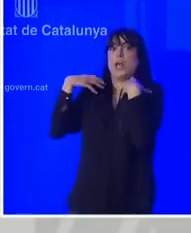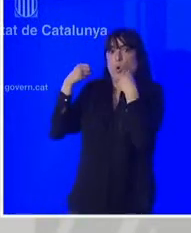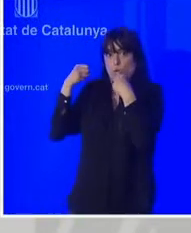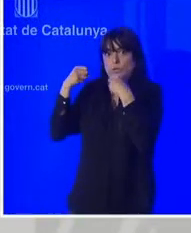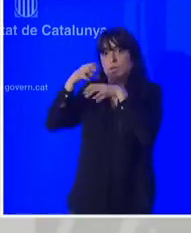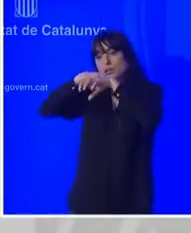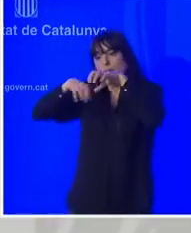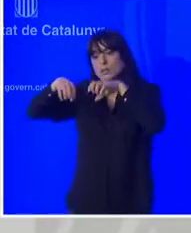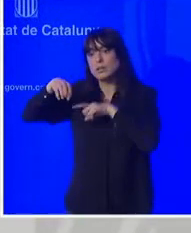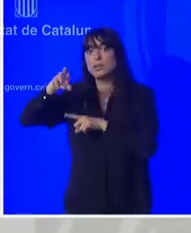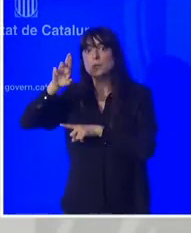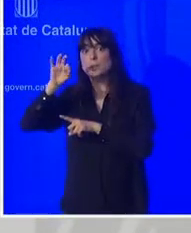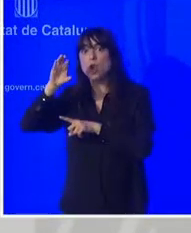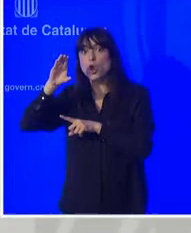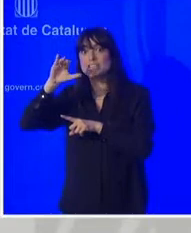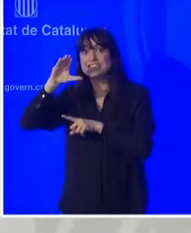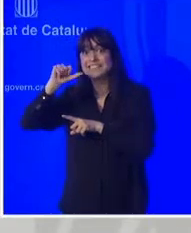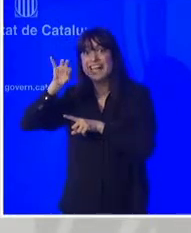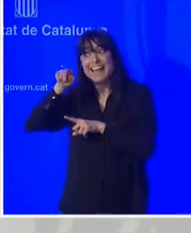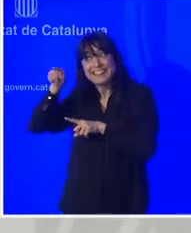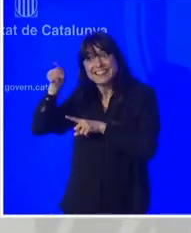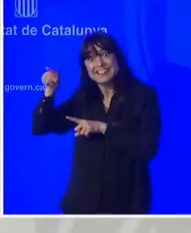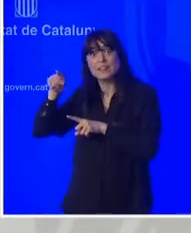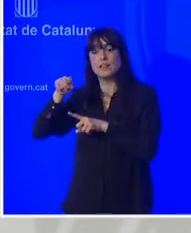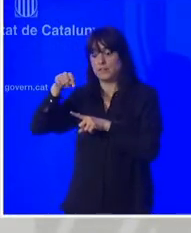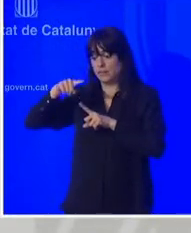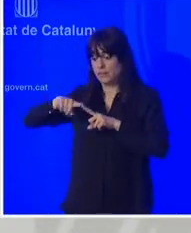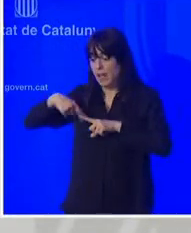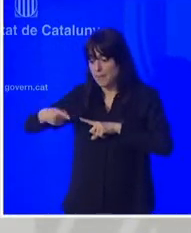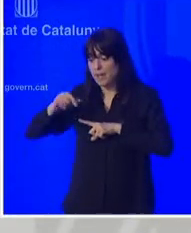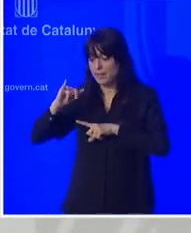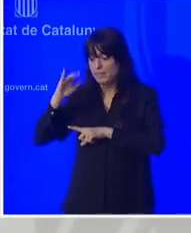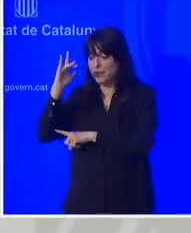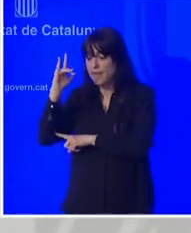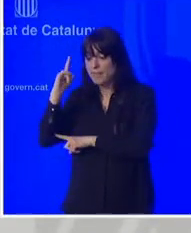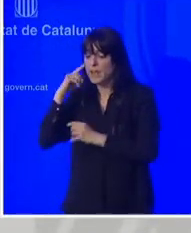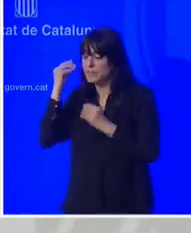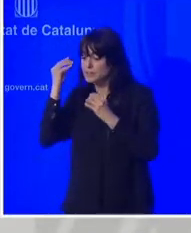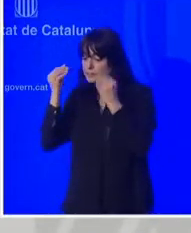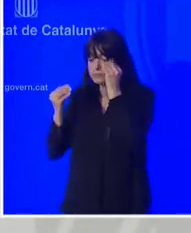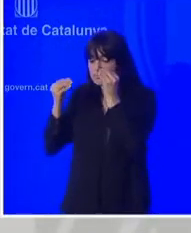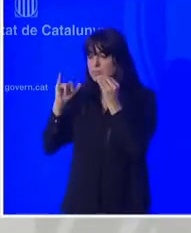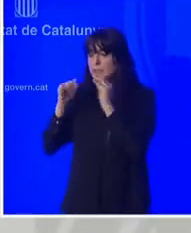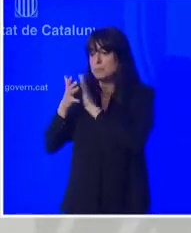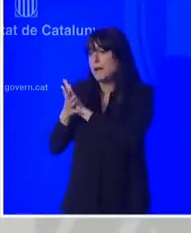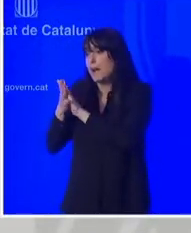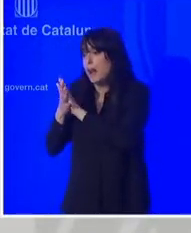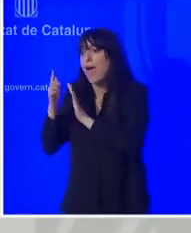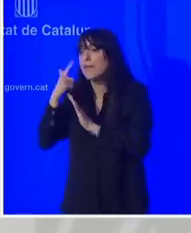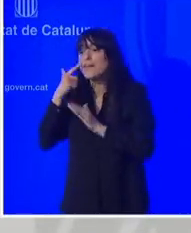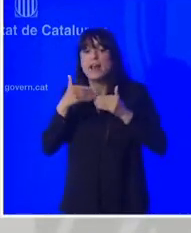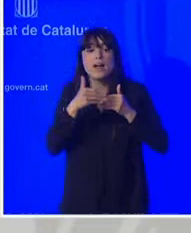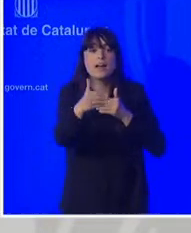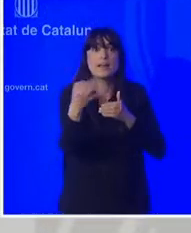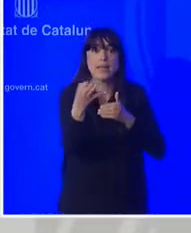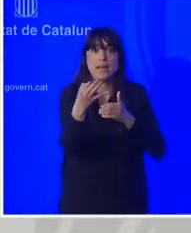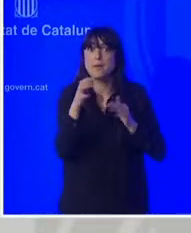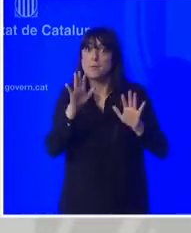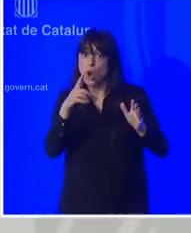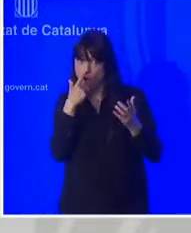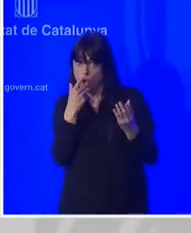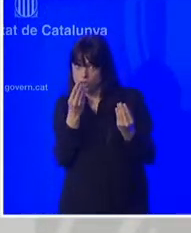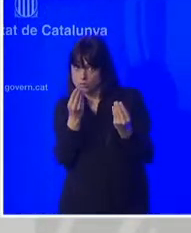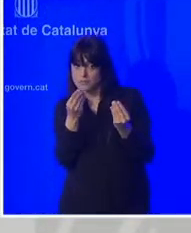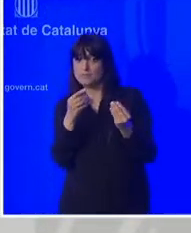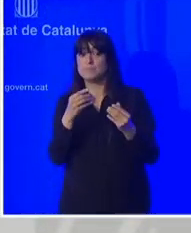i divendres s'acabarà de decidir com s'han d'afrontar els propers dies tot i que amb molta probabilitat les mesures